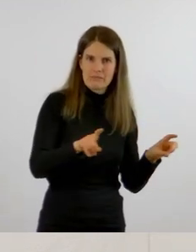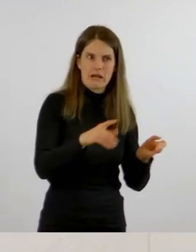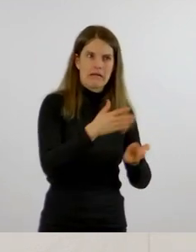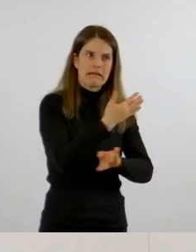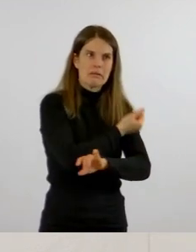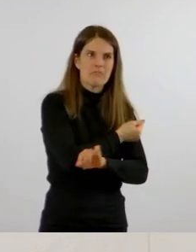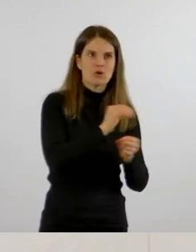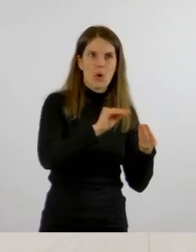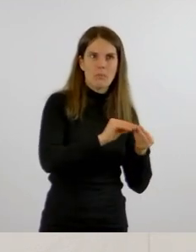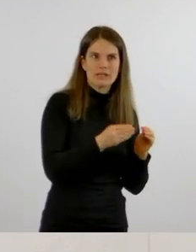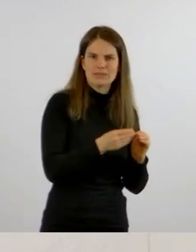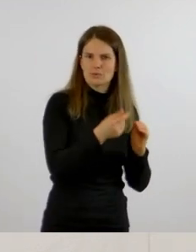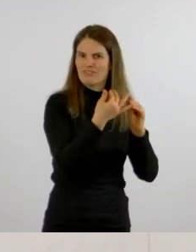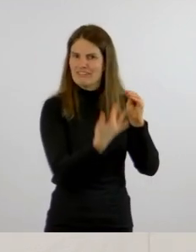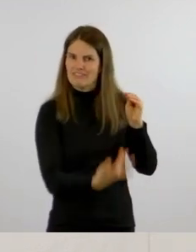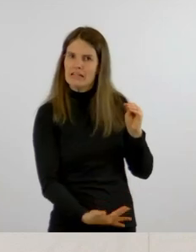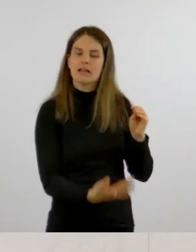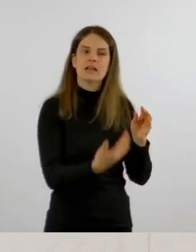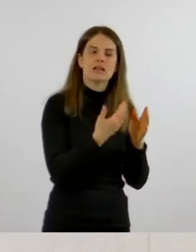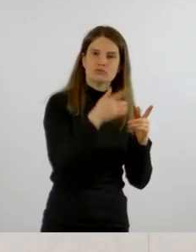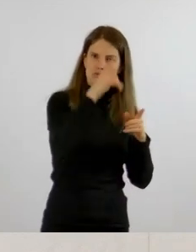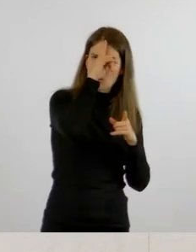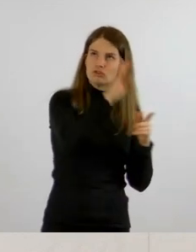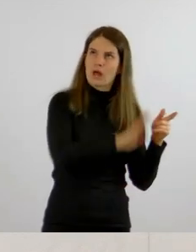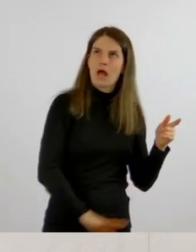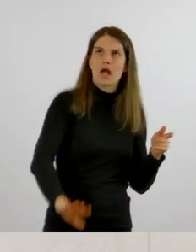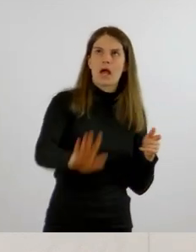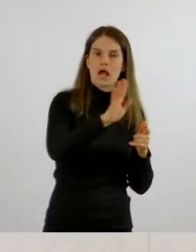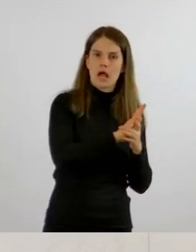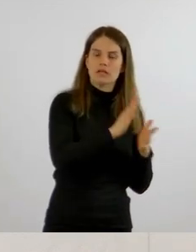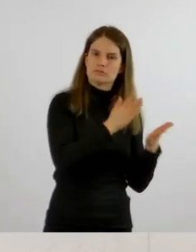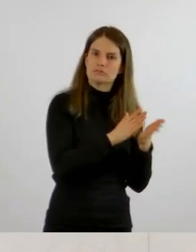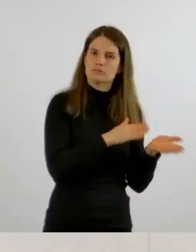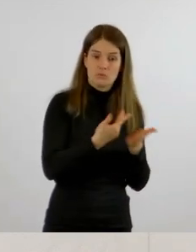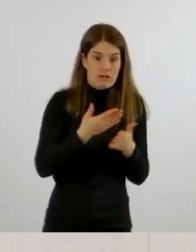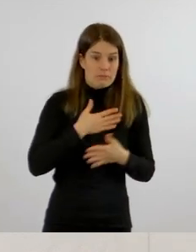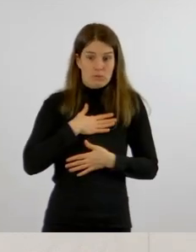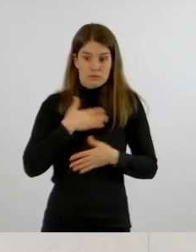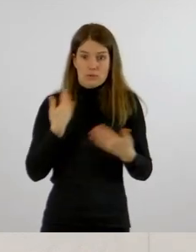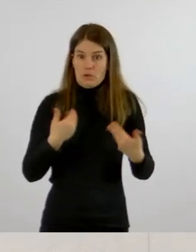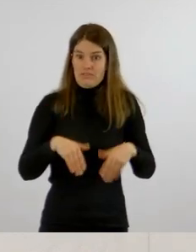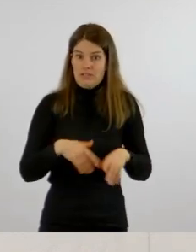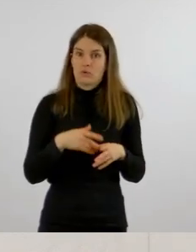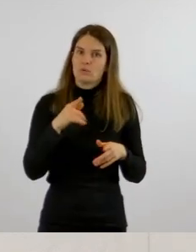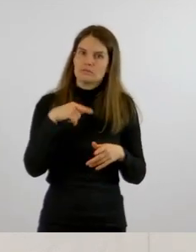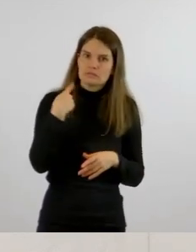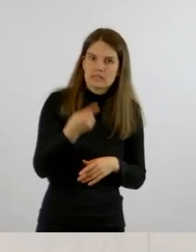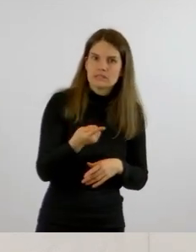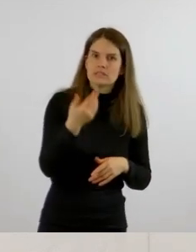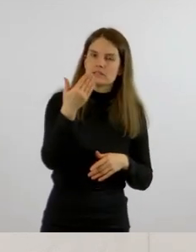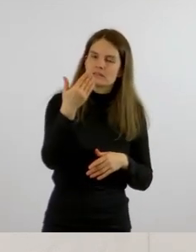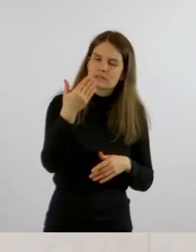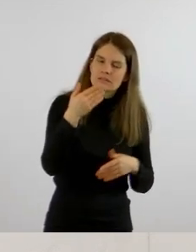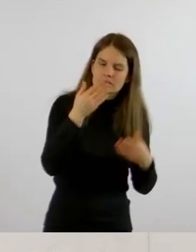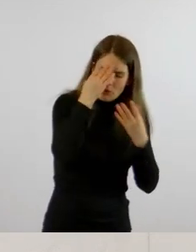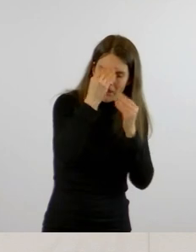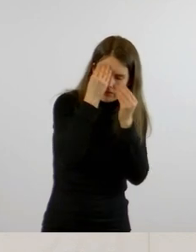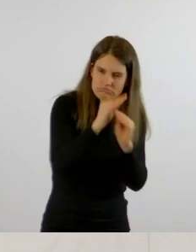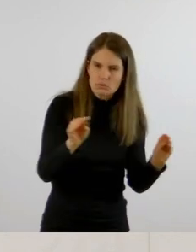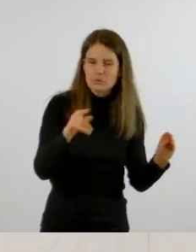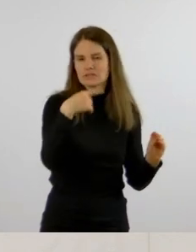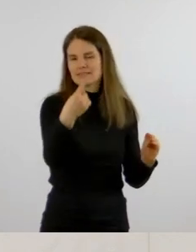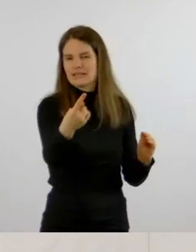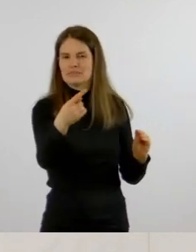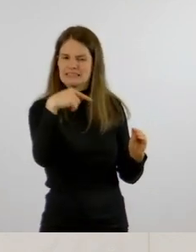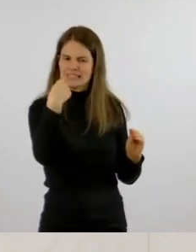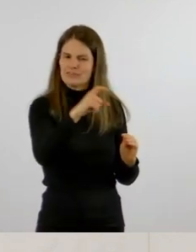Impfkomplikationen gibt es denn deutschlandweit und vielleicht ja auch bei uns. Vielleicht schauen Sie dann auch zu dieser Frage noch einmal rein und